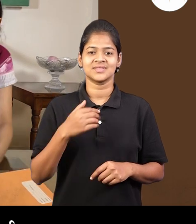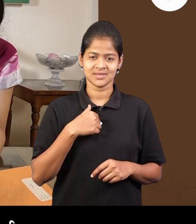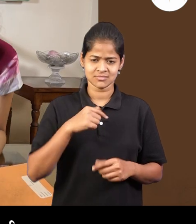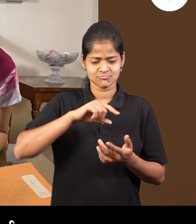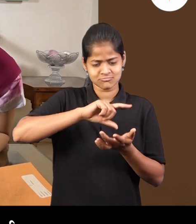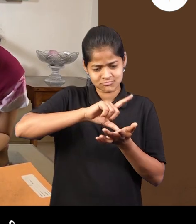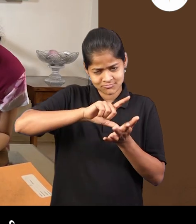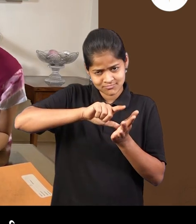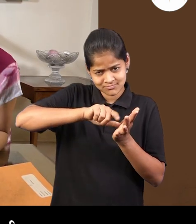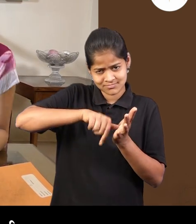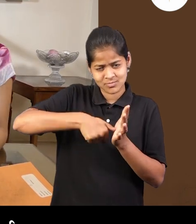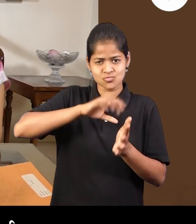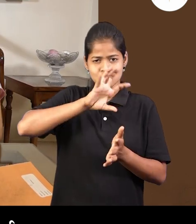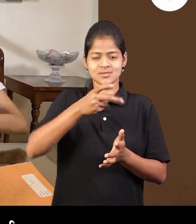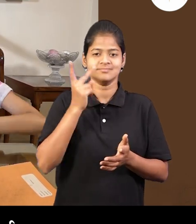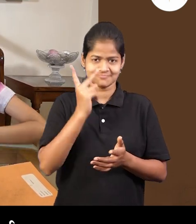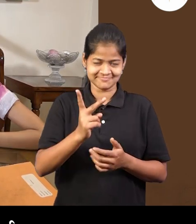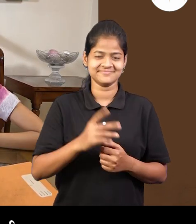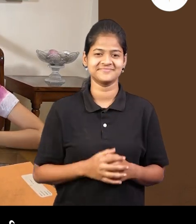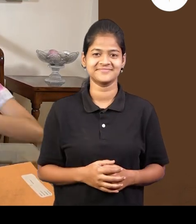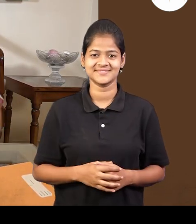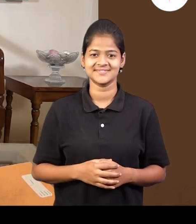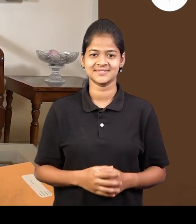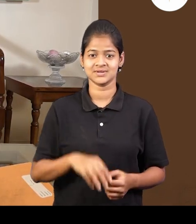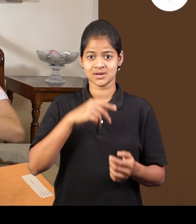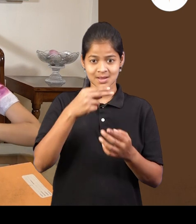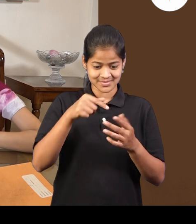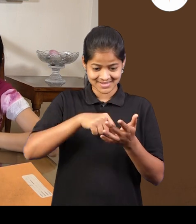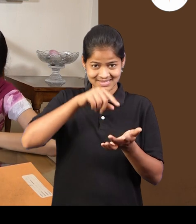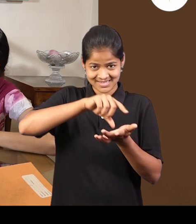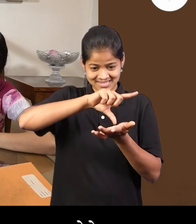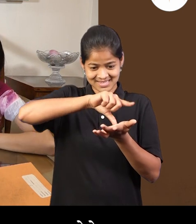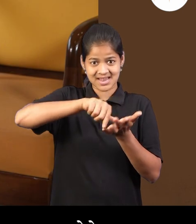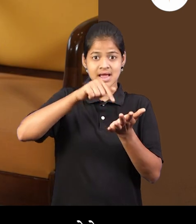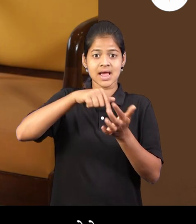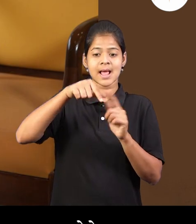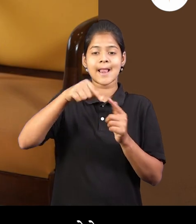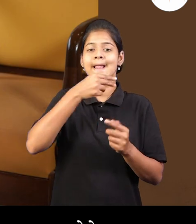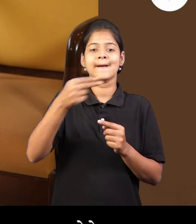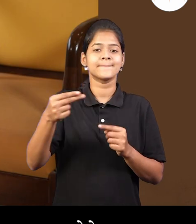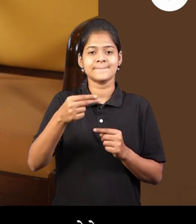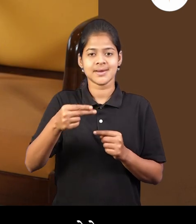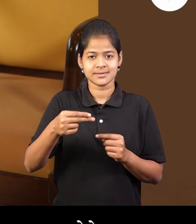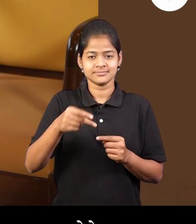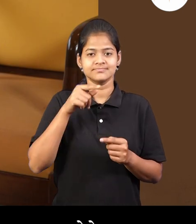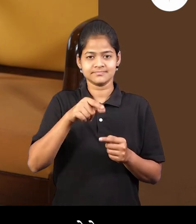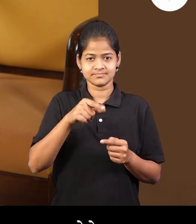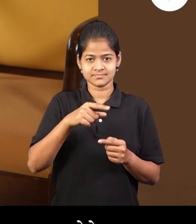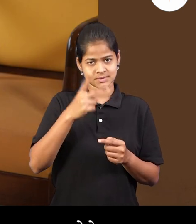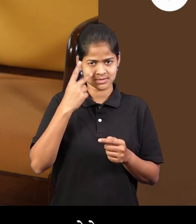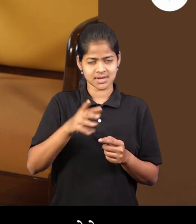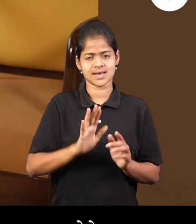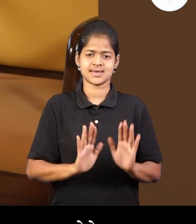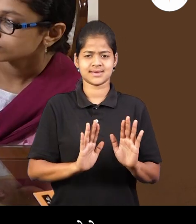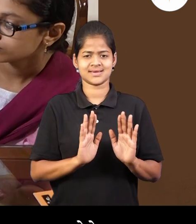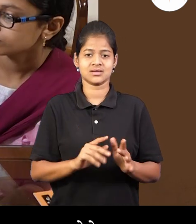अथा पंट रचवर एक वर्तूड काडू। येला ना कमपास न अन्ता। अशेल अशेल पंट्णा यान्य वर्तूड एकदम